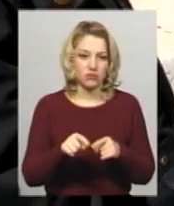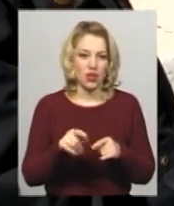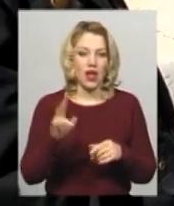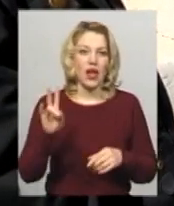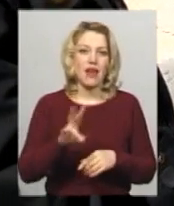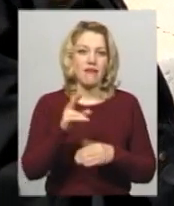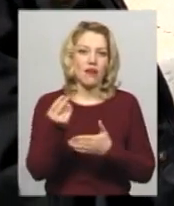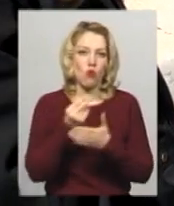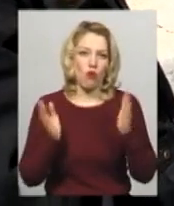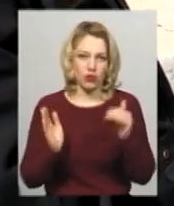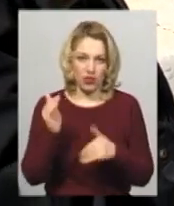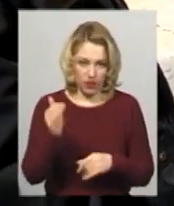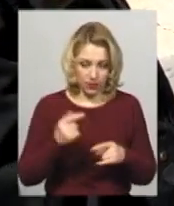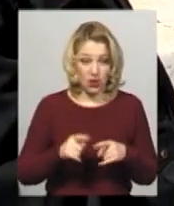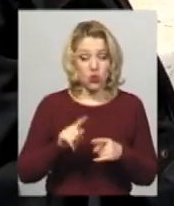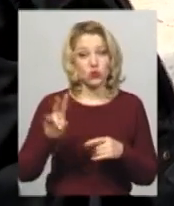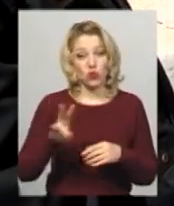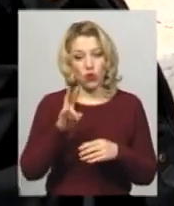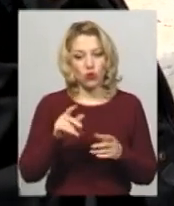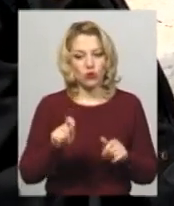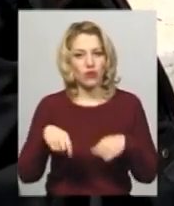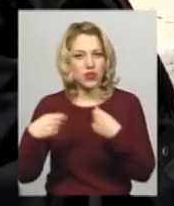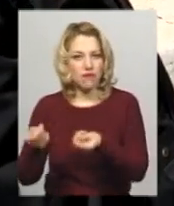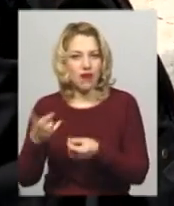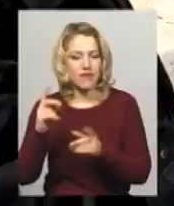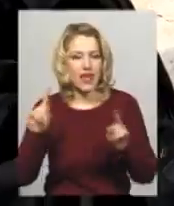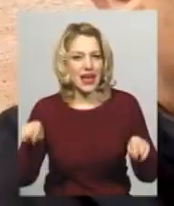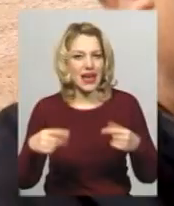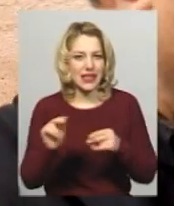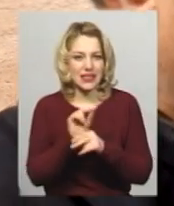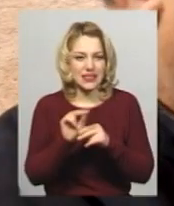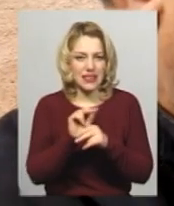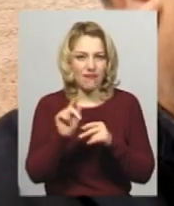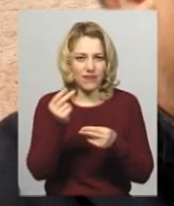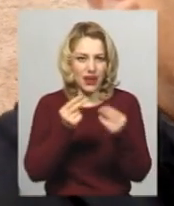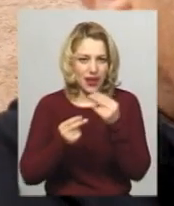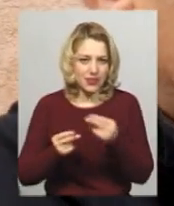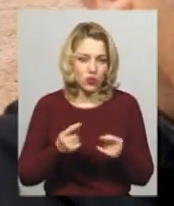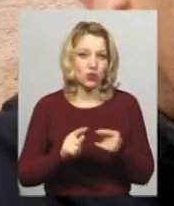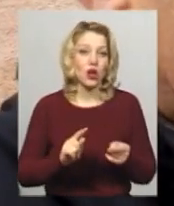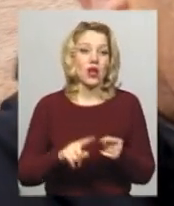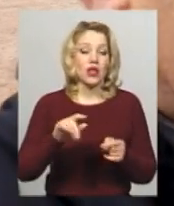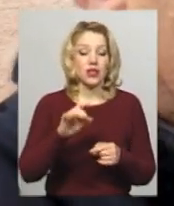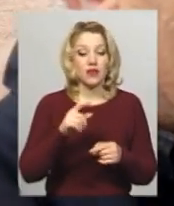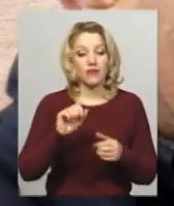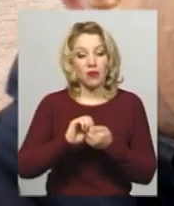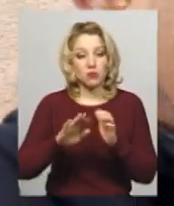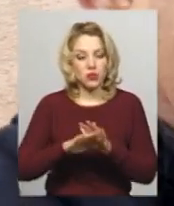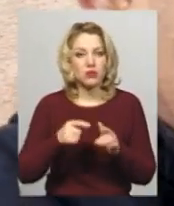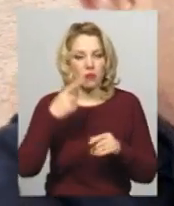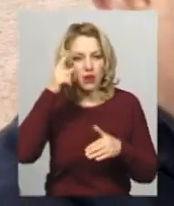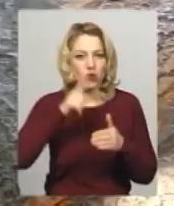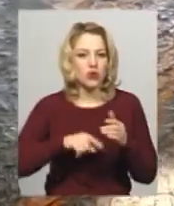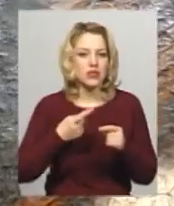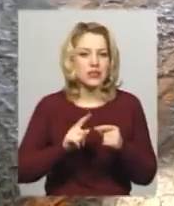Одну із ікон Анатолій Резнік віддавав на реставрацію спеціалістам Кам'янець-Подільського університету Огієнка. Чоловік, каже, переконаний, це чудотворна ікона,